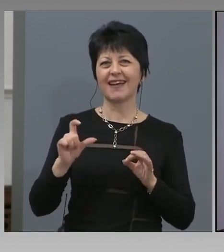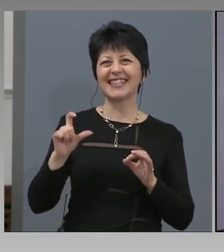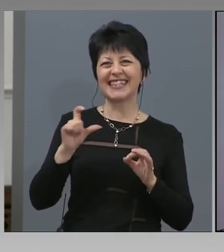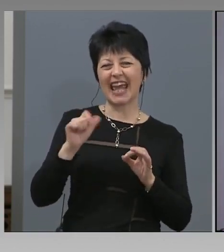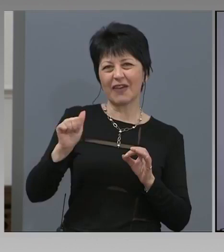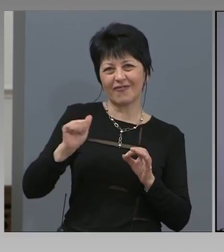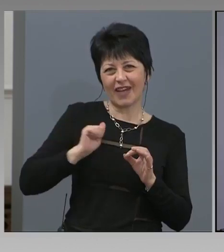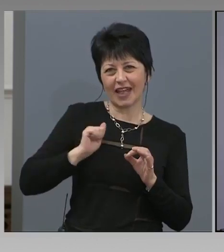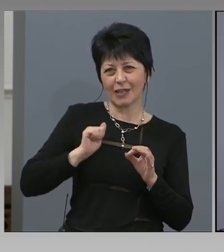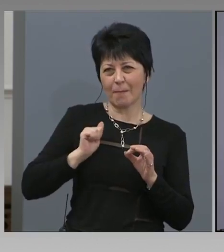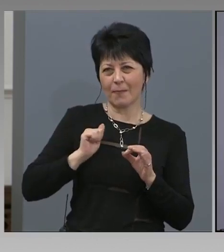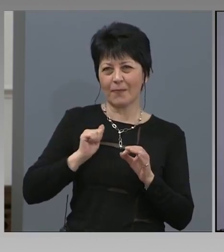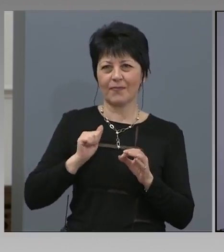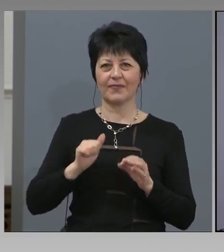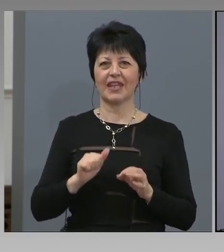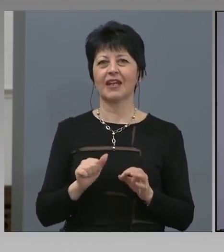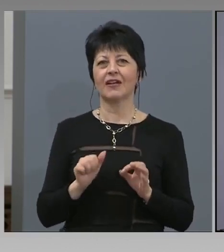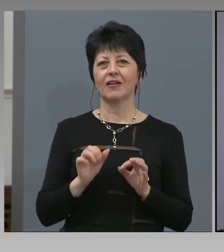Вирусейф.